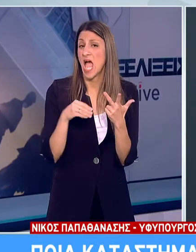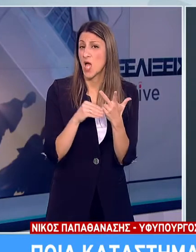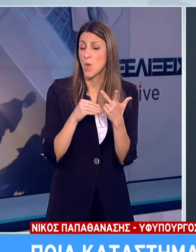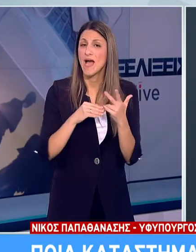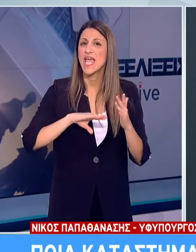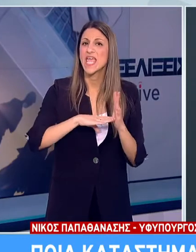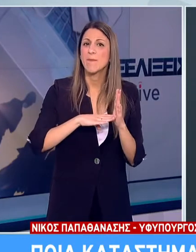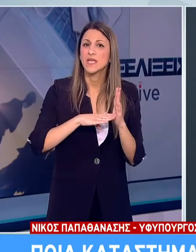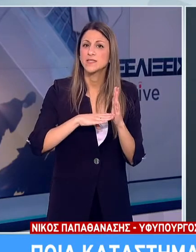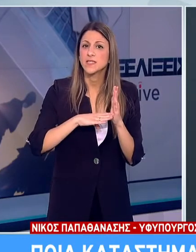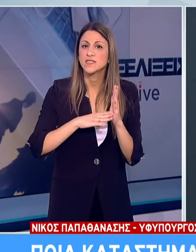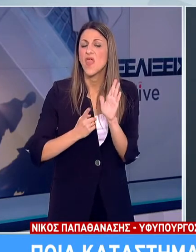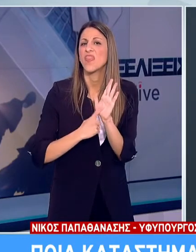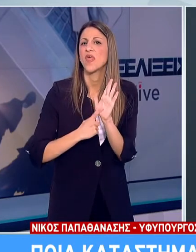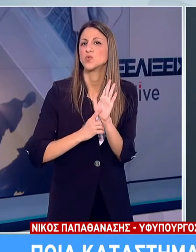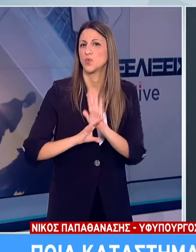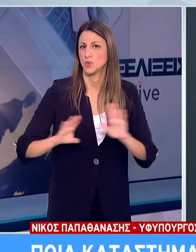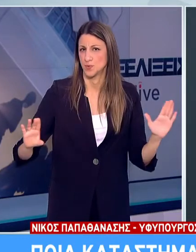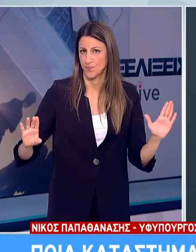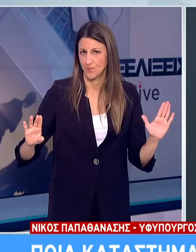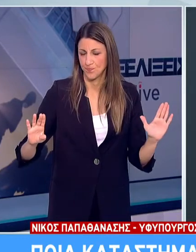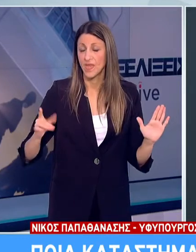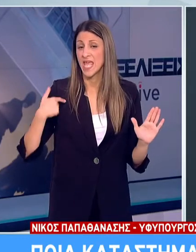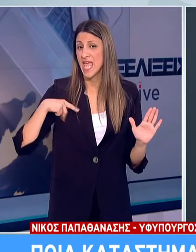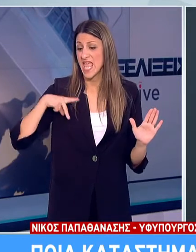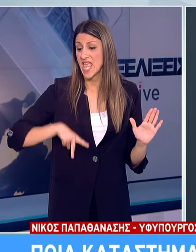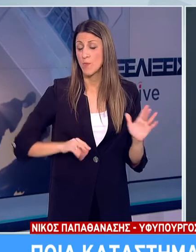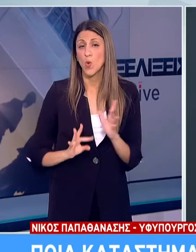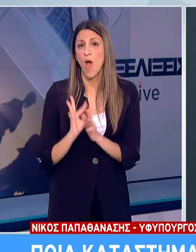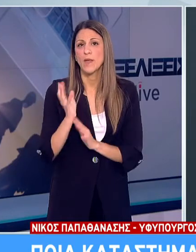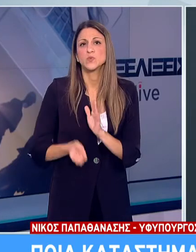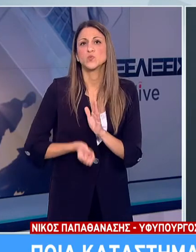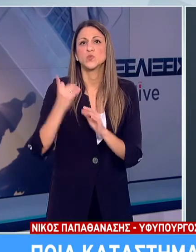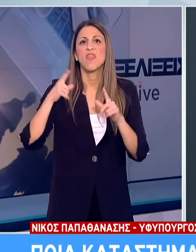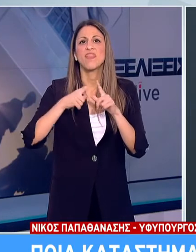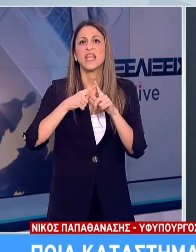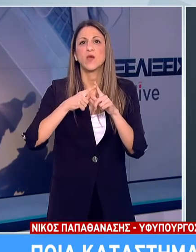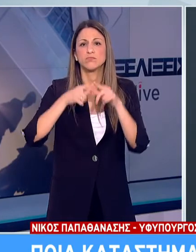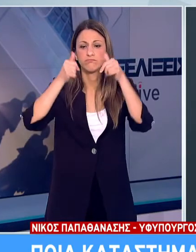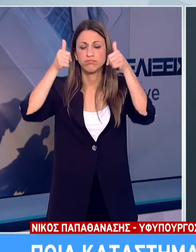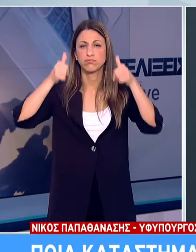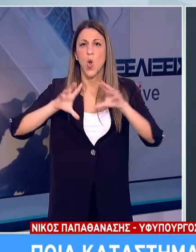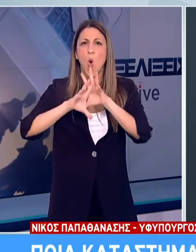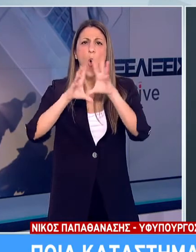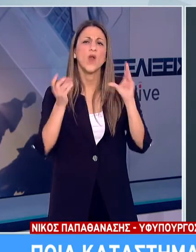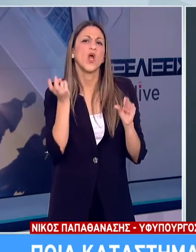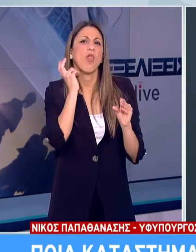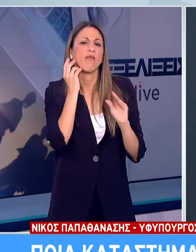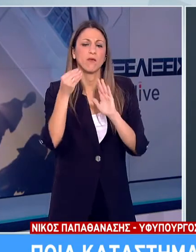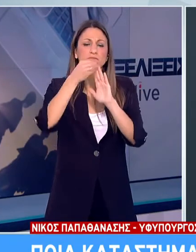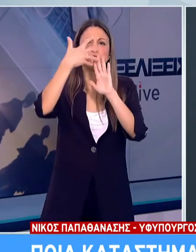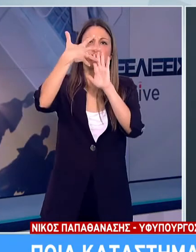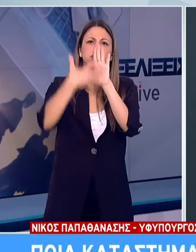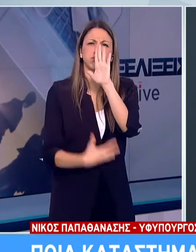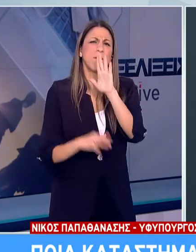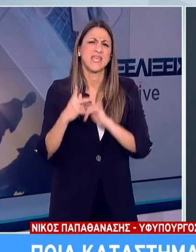και οι υπηρεσίες διατολογίας. Στο δελτίο τύπου του Υπουργείου Ανάπτυξης και Επενδύσεων αναφέρονται όλοι οι κωδικοί αριθμοί δραστηριότητας, δηλαδή οι